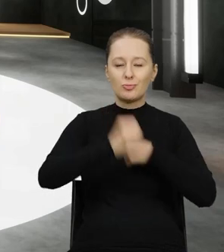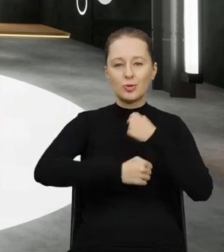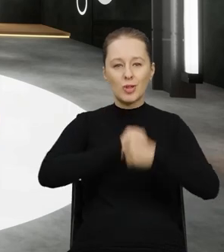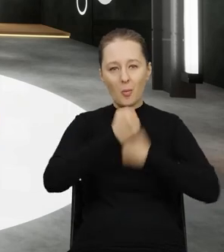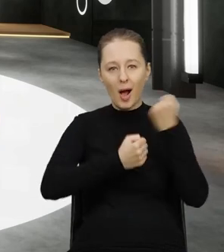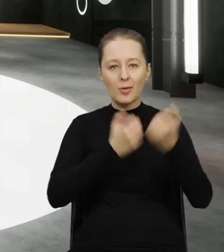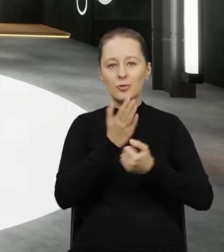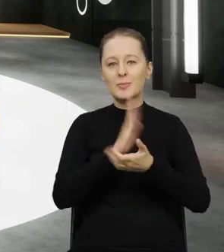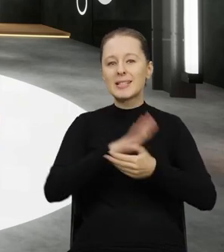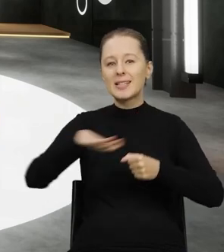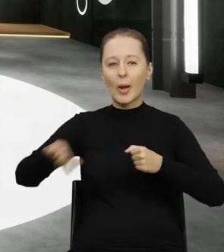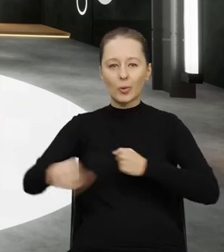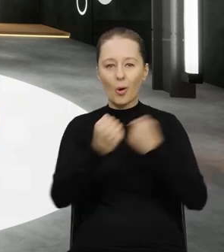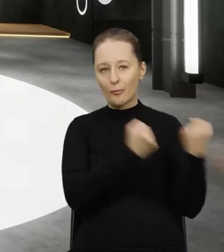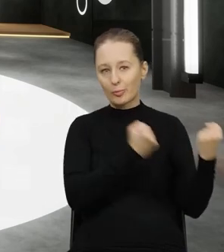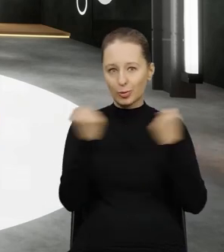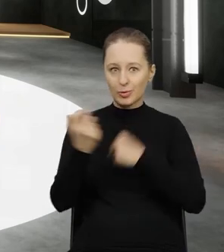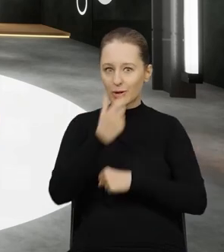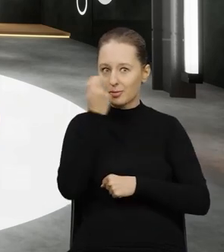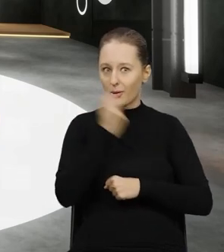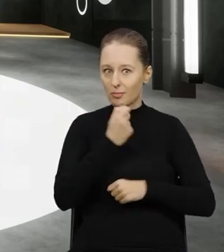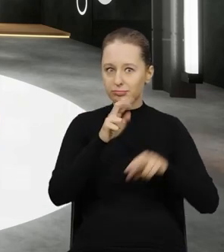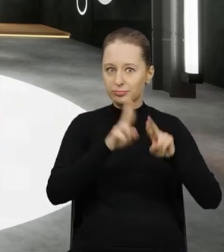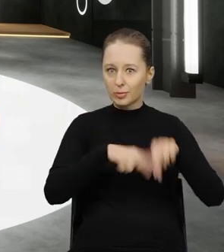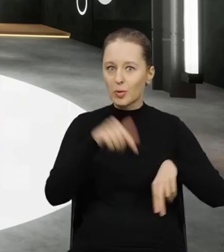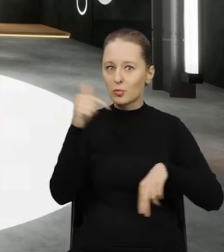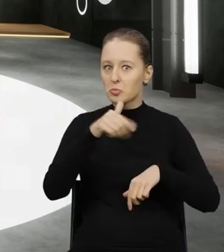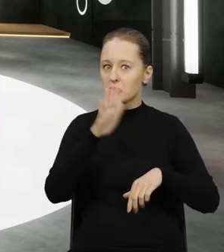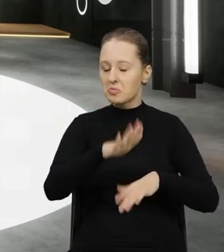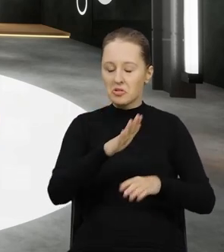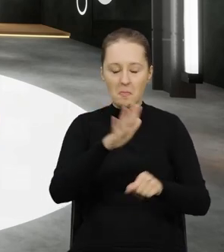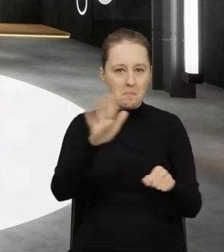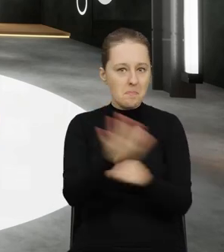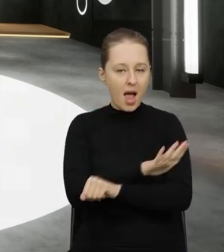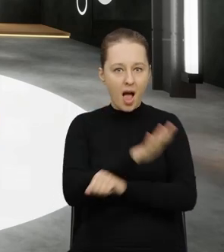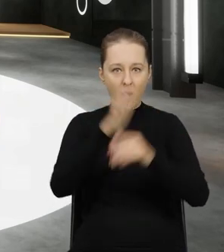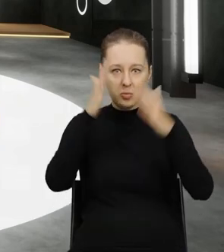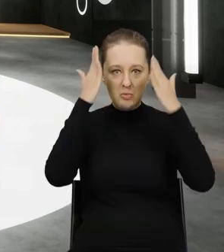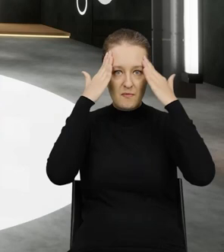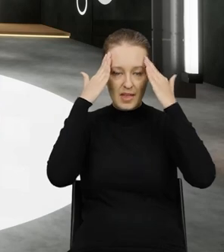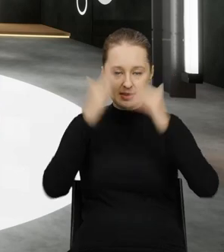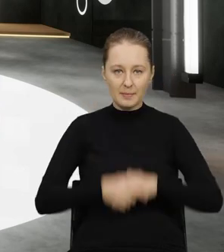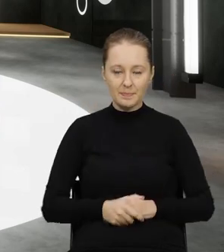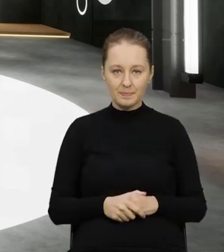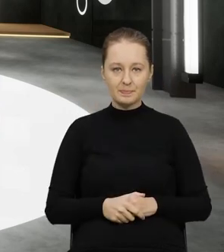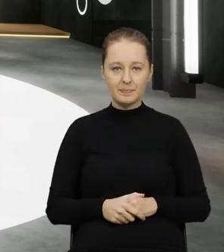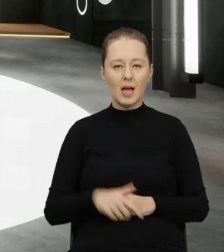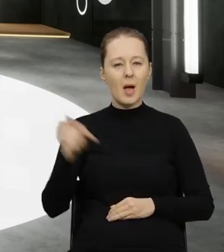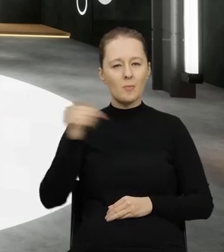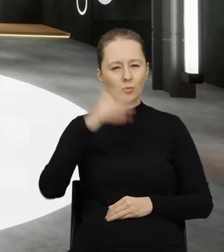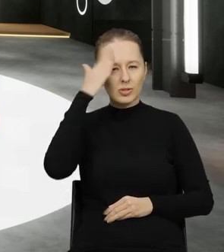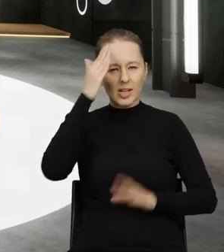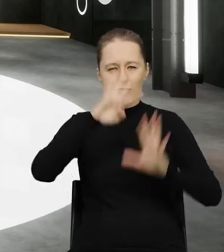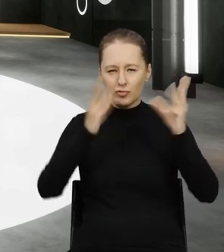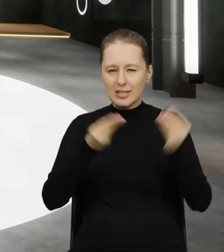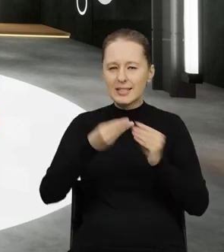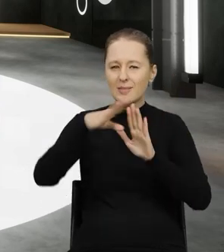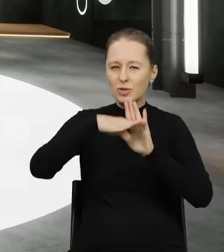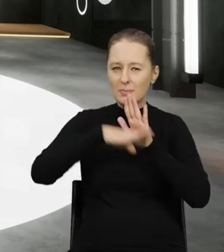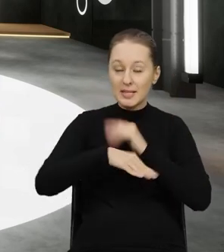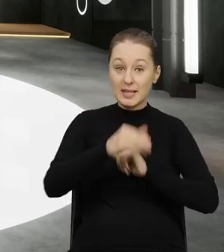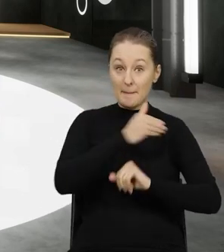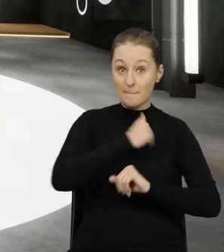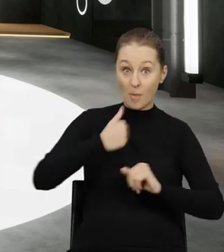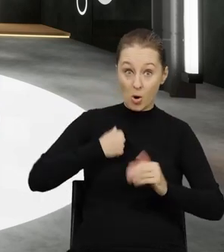działalność w zakresie międzynarodowego przemieszczania odpadów musi być wyposażony w bardzo szeroką wiedzę musi znać wszystkie